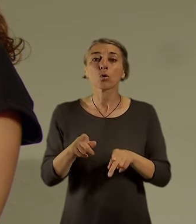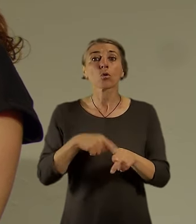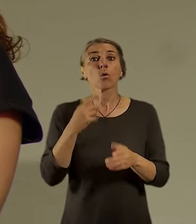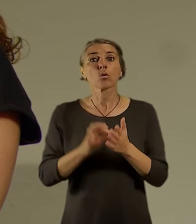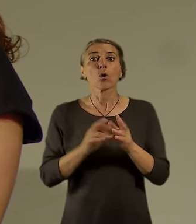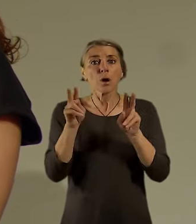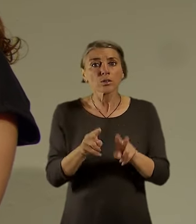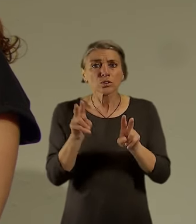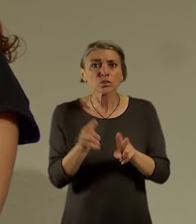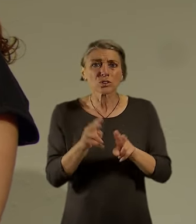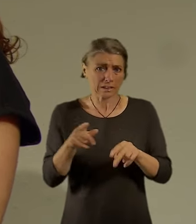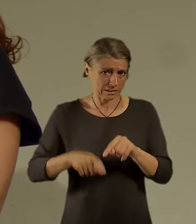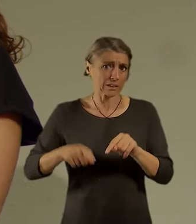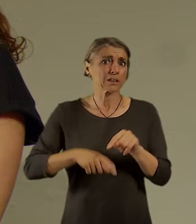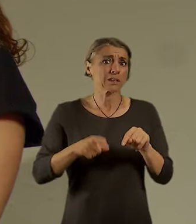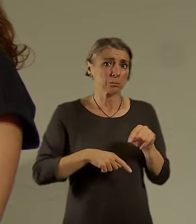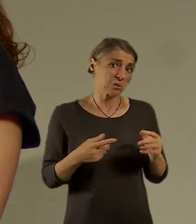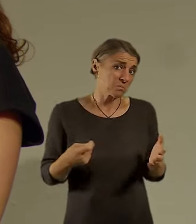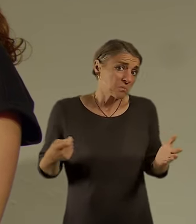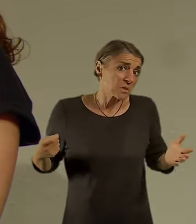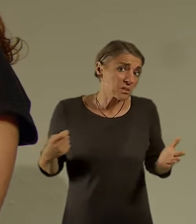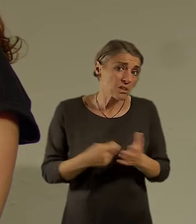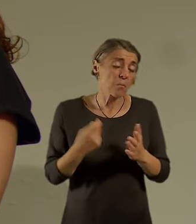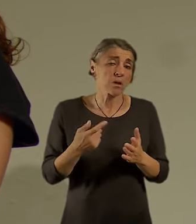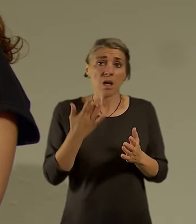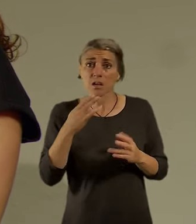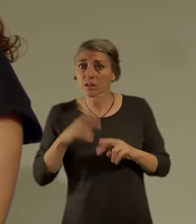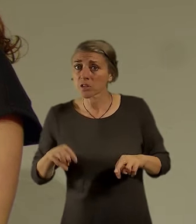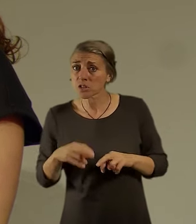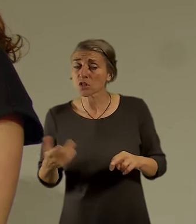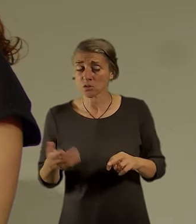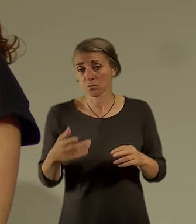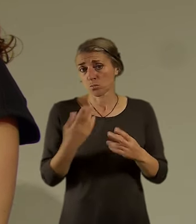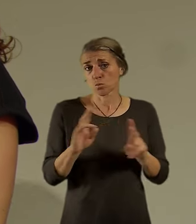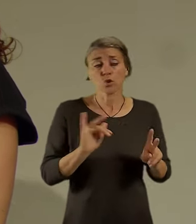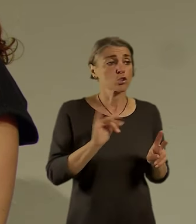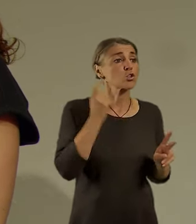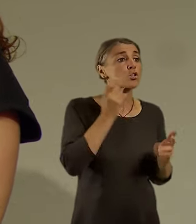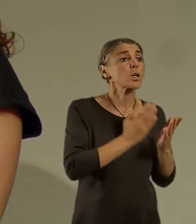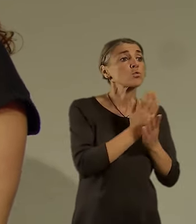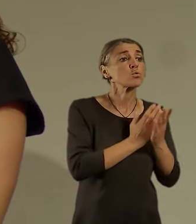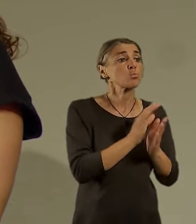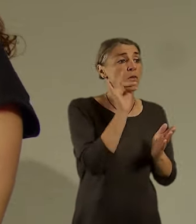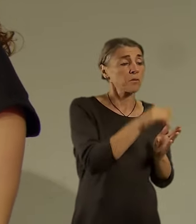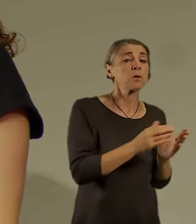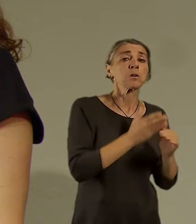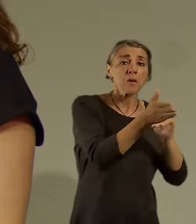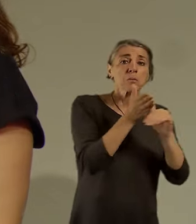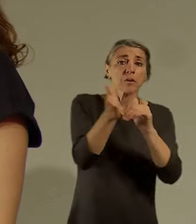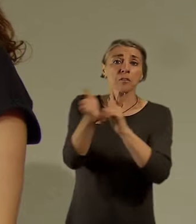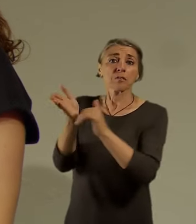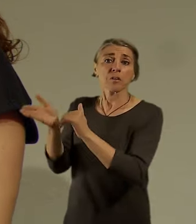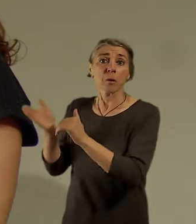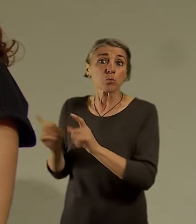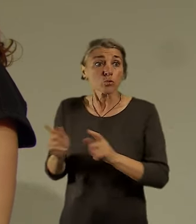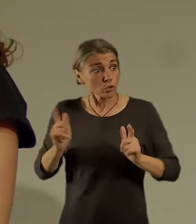takže se bude podporovat kapacitně ta výjezdová služba, nějaká ta terénní místo toho, aby se prostě čekalo 10 let